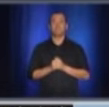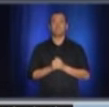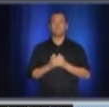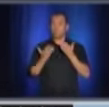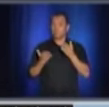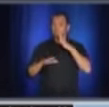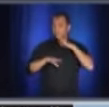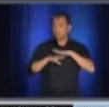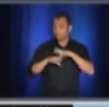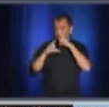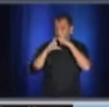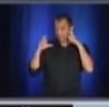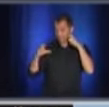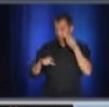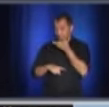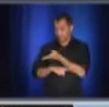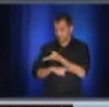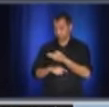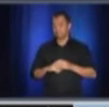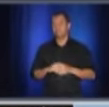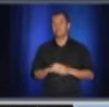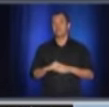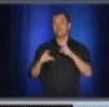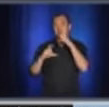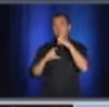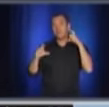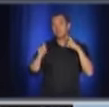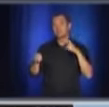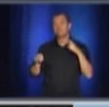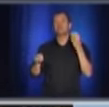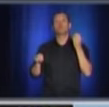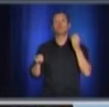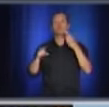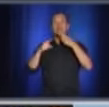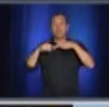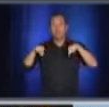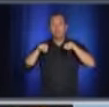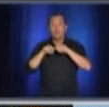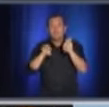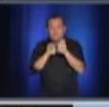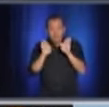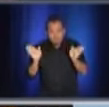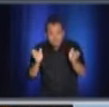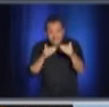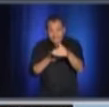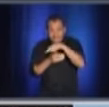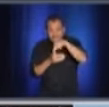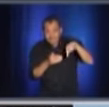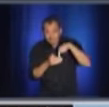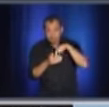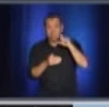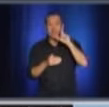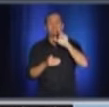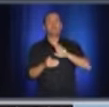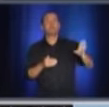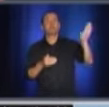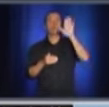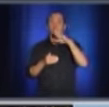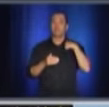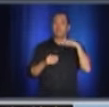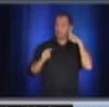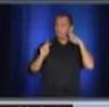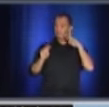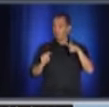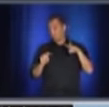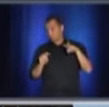Et particulièrement dans les lieux fermés. Bon. Les Québécois, je pense qu'on le voit. Moi, je le vois ici avec les gens qui ont